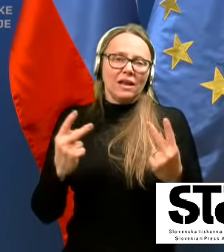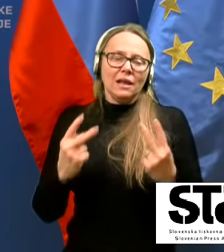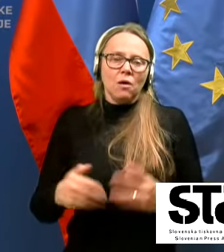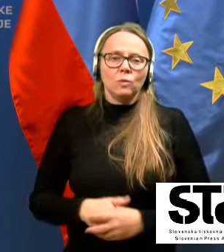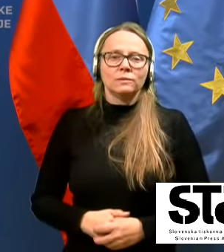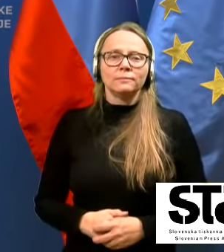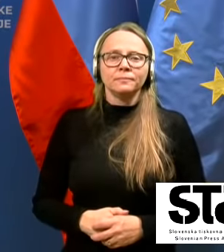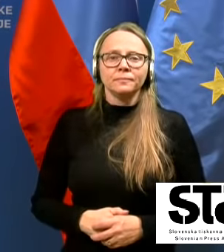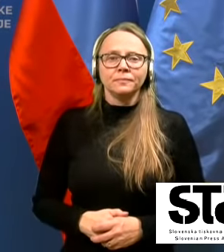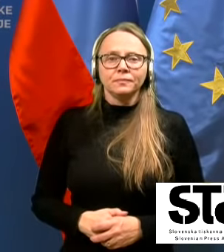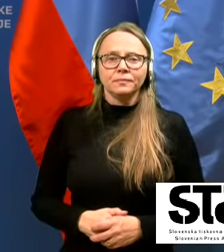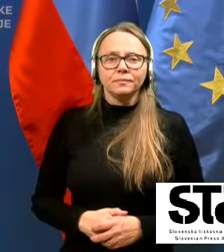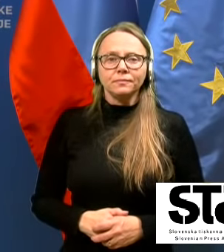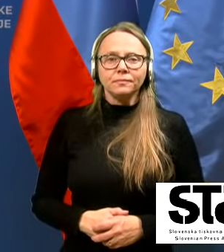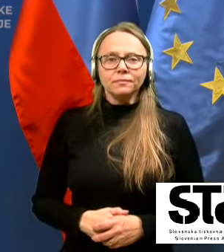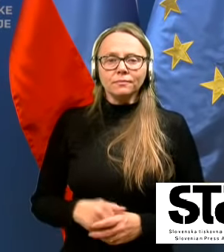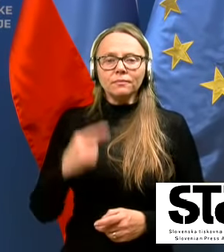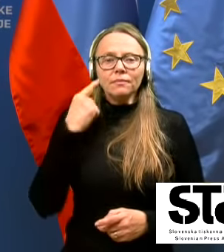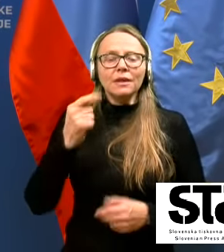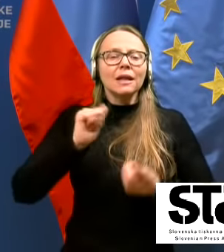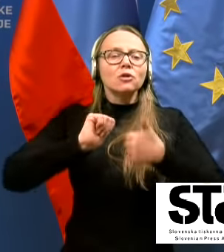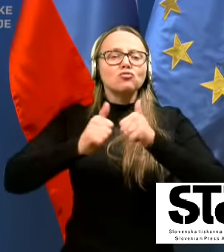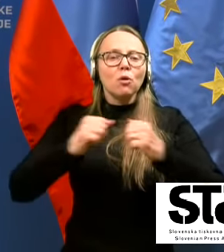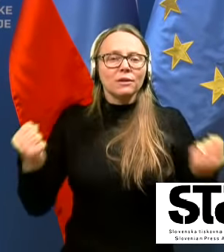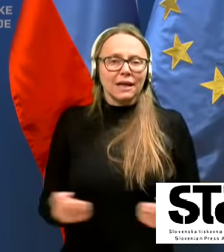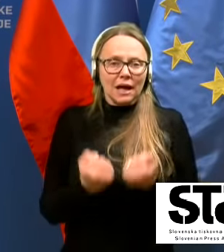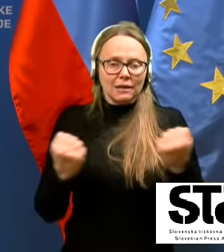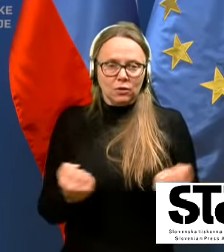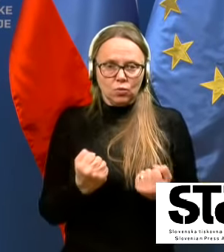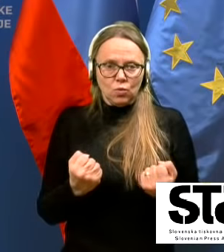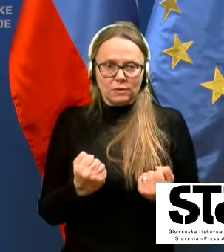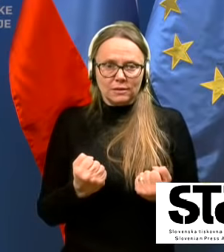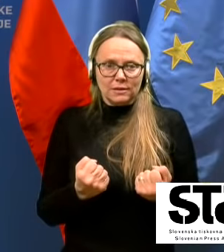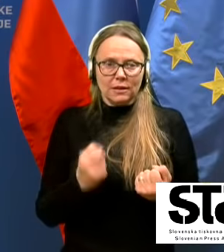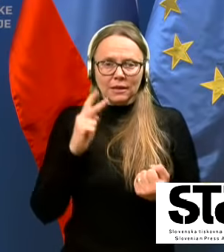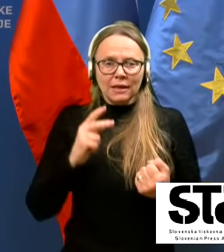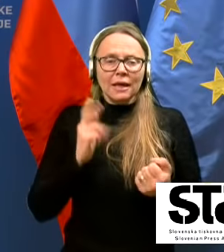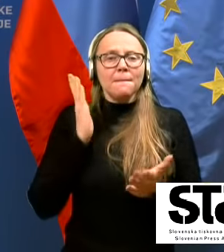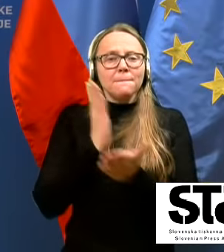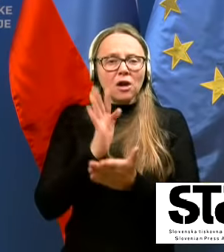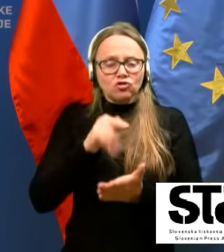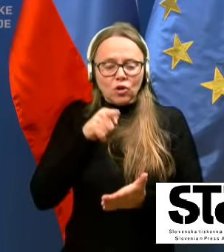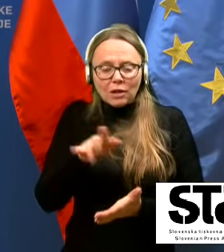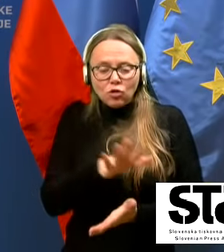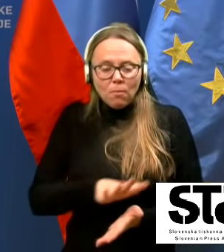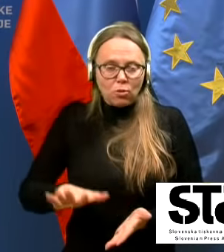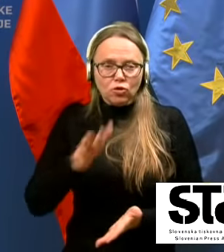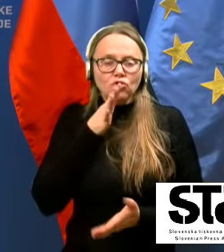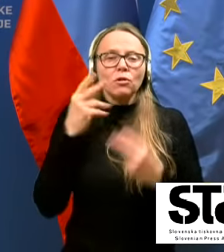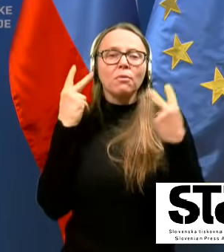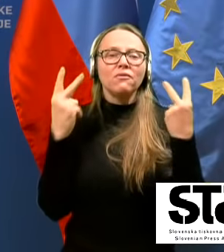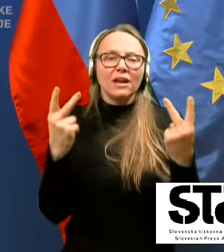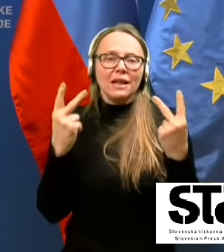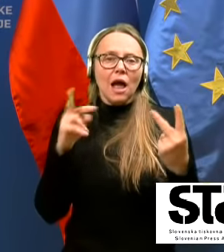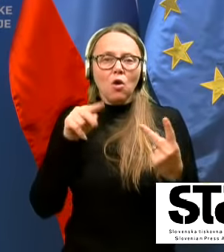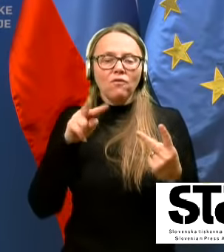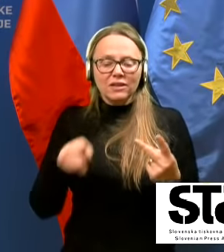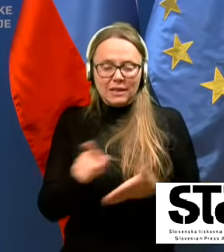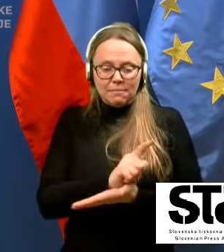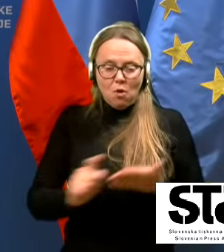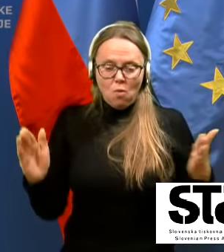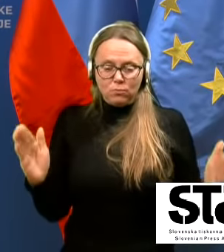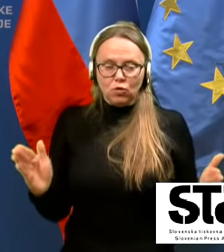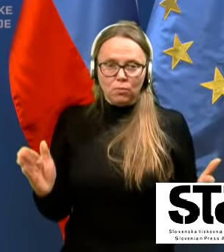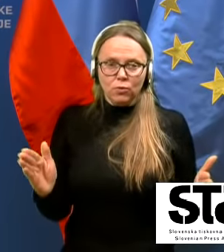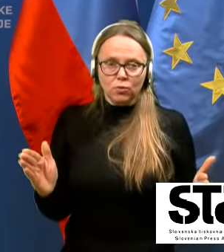Glede športnih aktivnosti, ki spadajo na to področje, bo veljalo v tem obdobju,